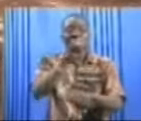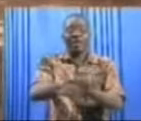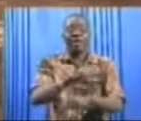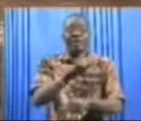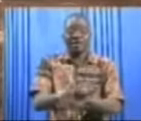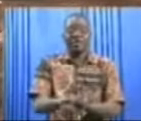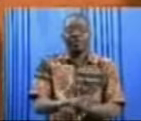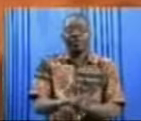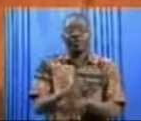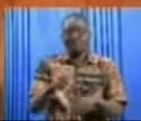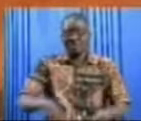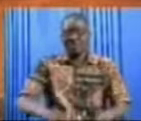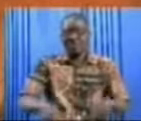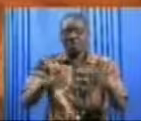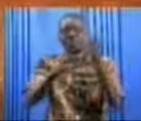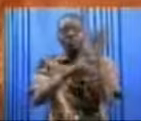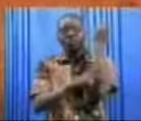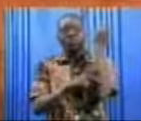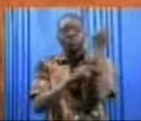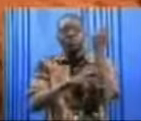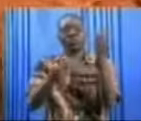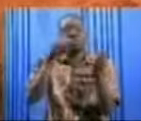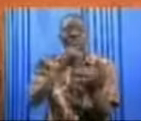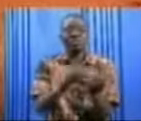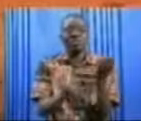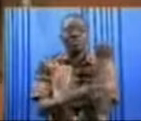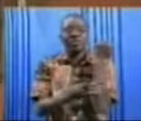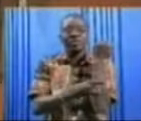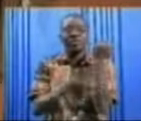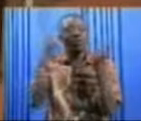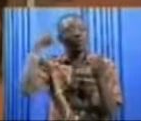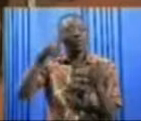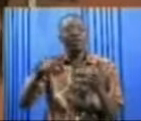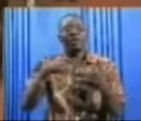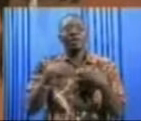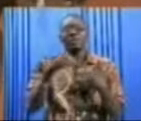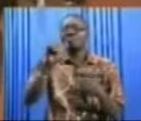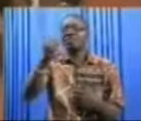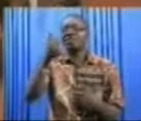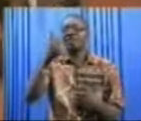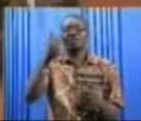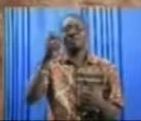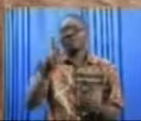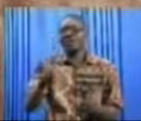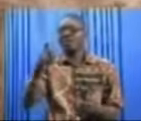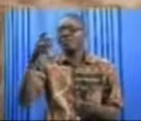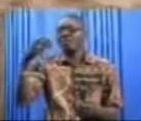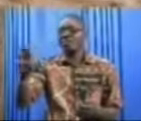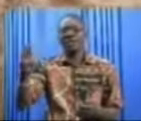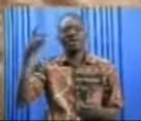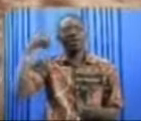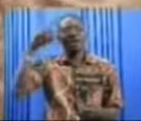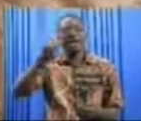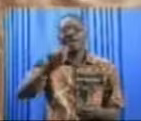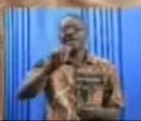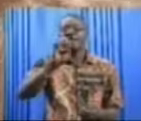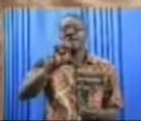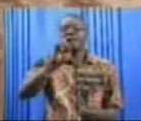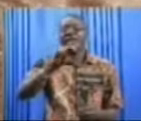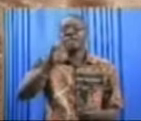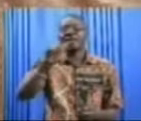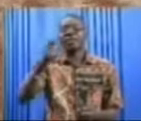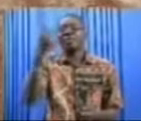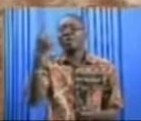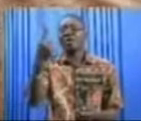bitumage de la route Kudougou-Dédougou qui restent encore à effectuer concernent une dizaine de kilomètres et se concentrent surtout à Ténado où 1